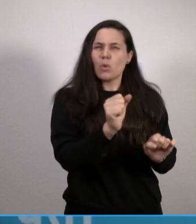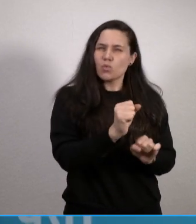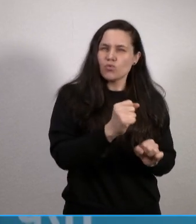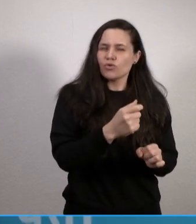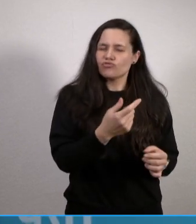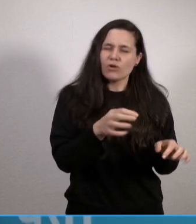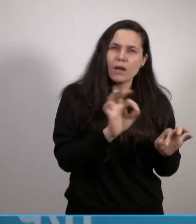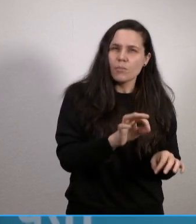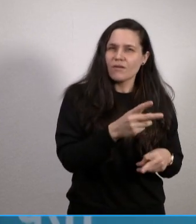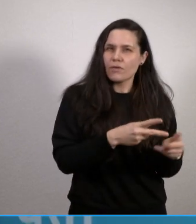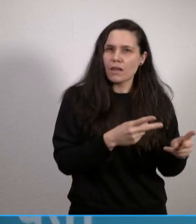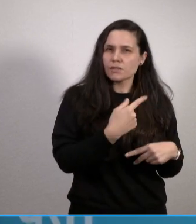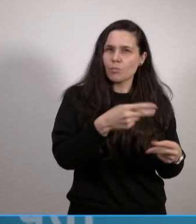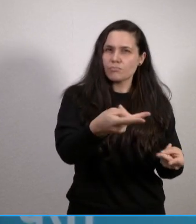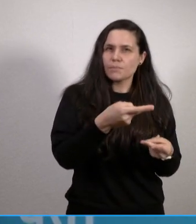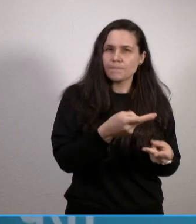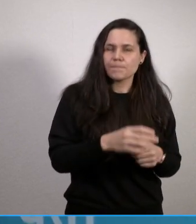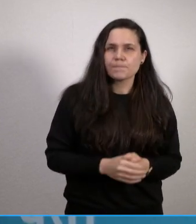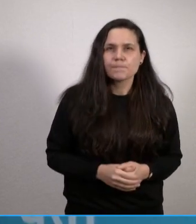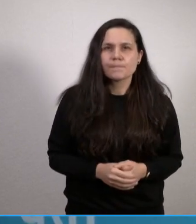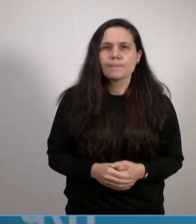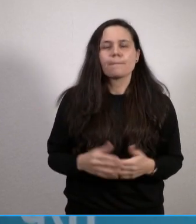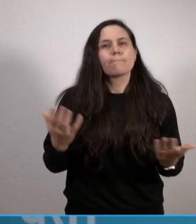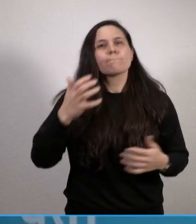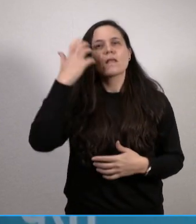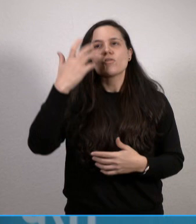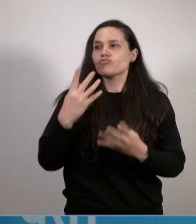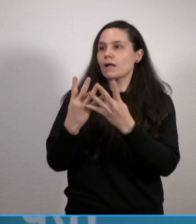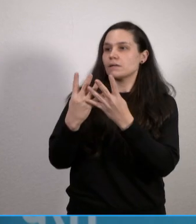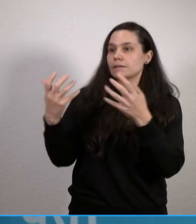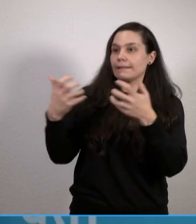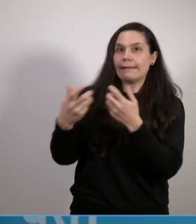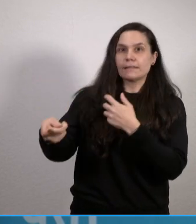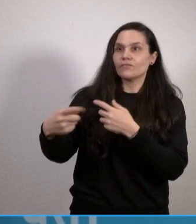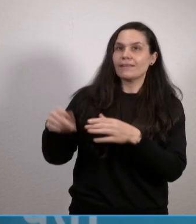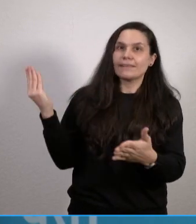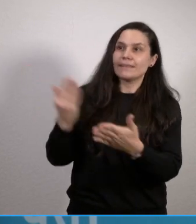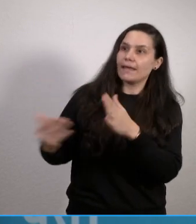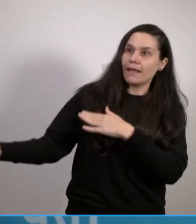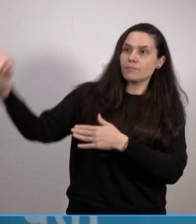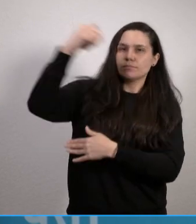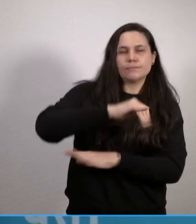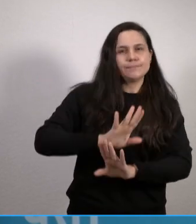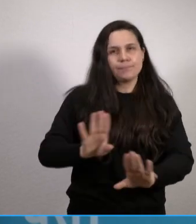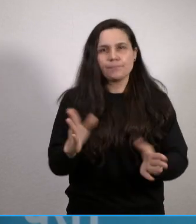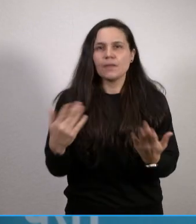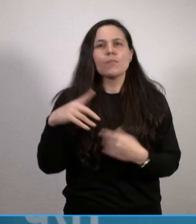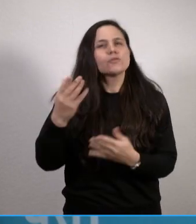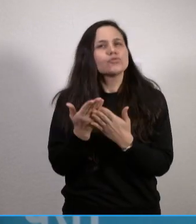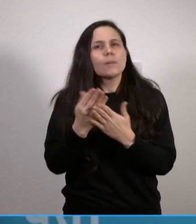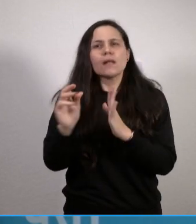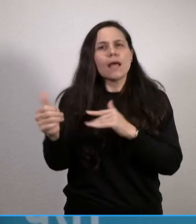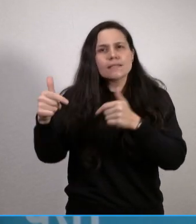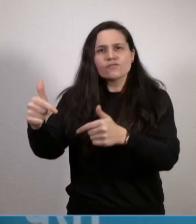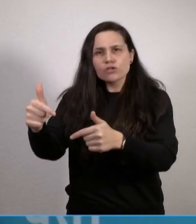werden nicht direkt aus dem Feld sozusagen zu uns transportiert werden, aber jene, die eine Erstversorgung überstanden haben vor Ort und